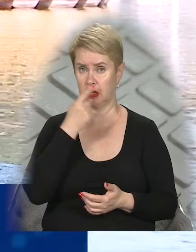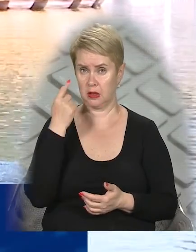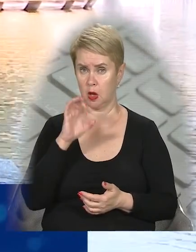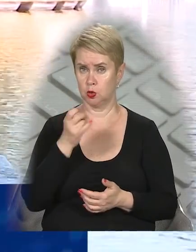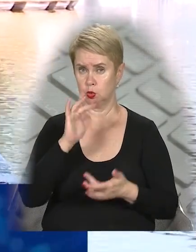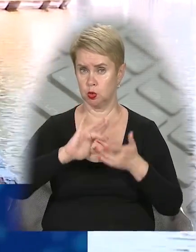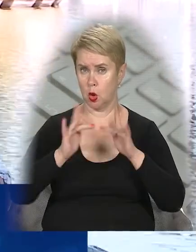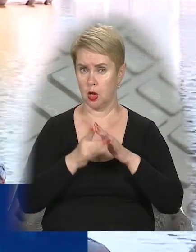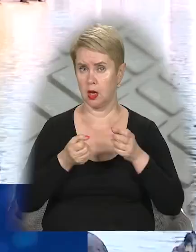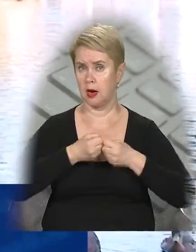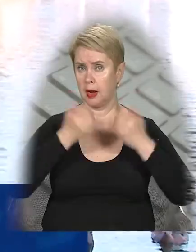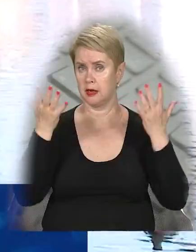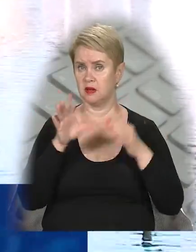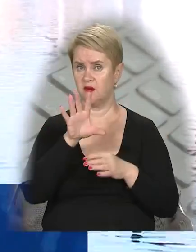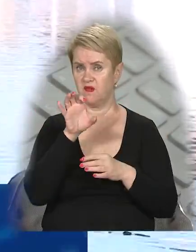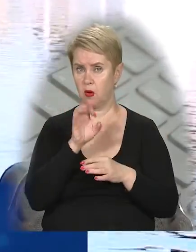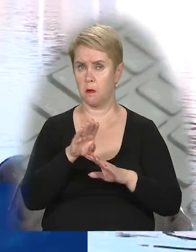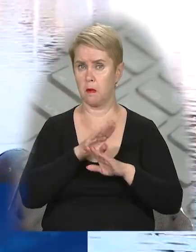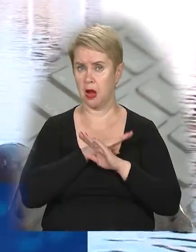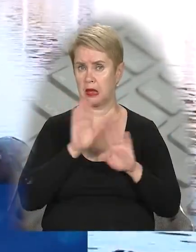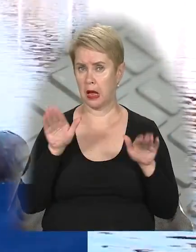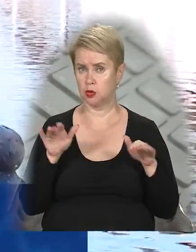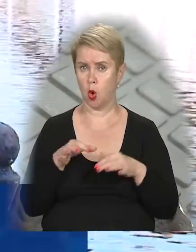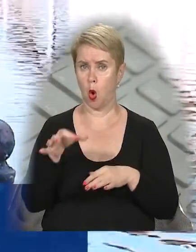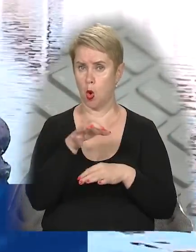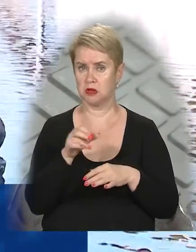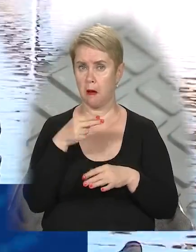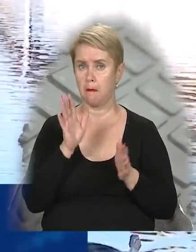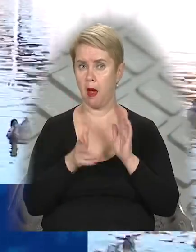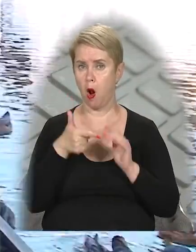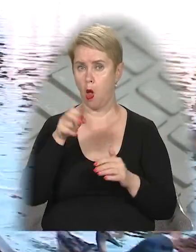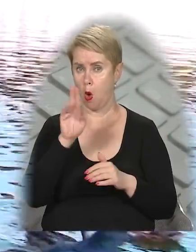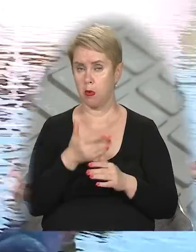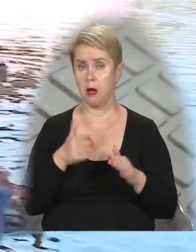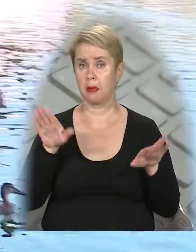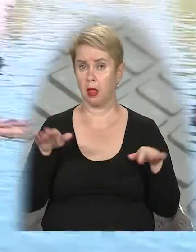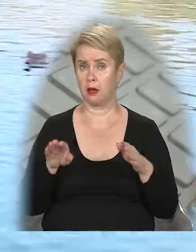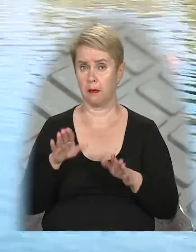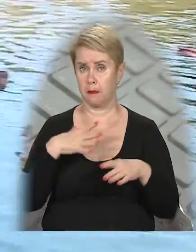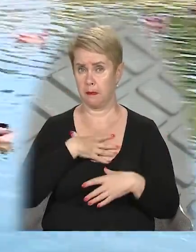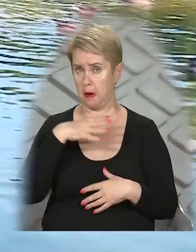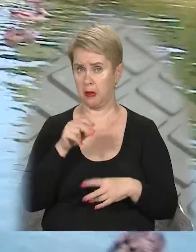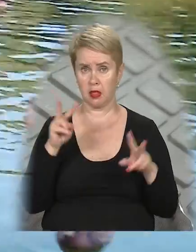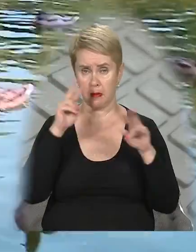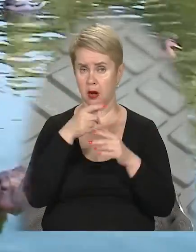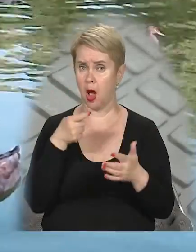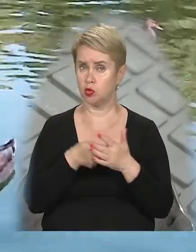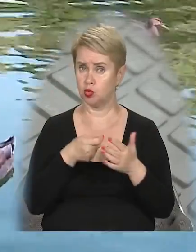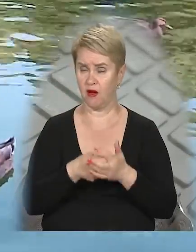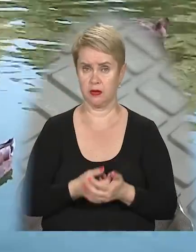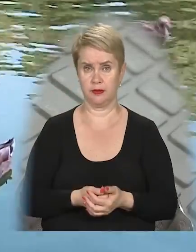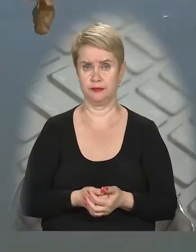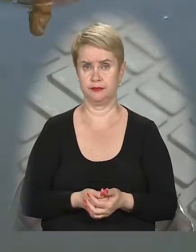соціальними мережами розлетілися фото мертвих качок з озера у парку Глобе. Попередньо птахи померли від неправильного харчування.